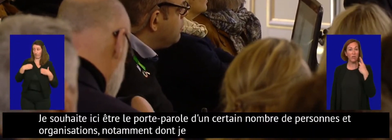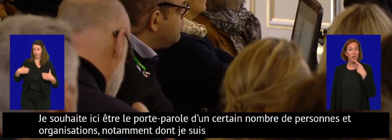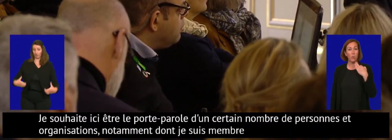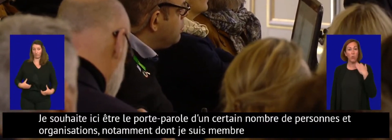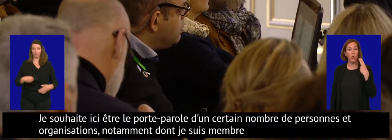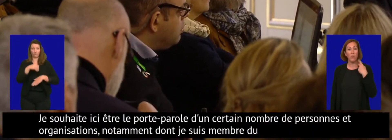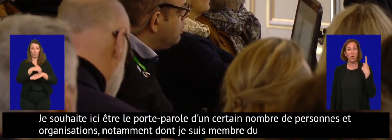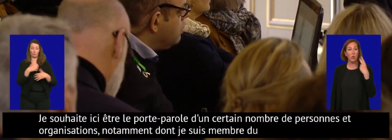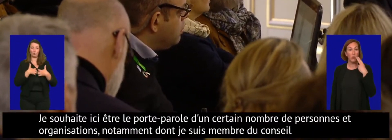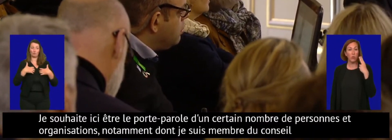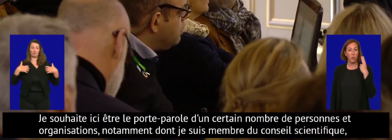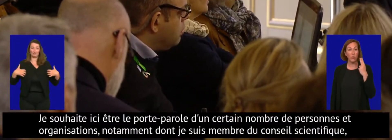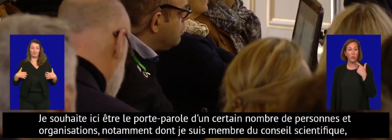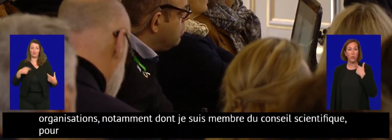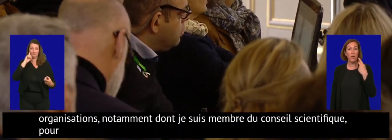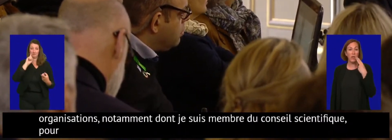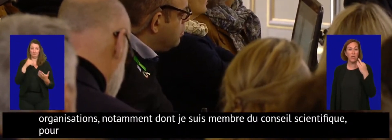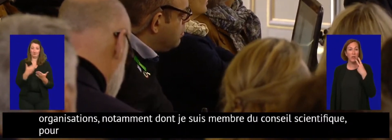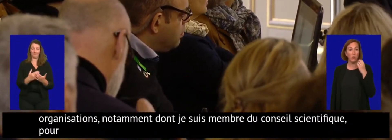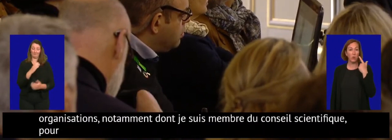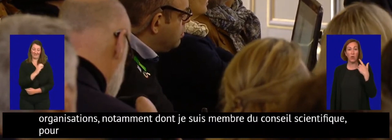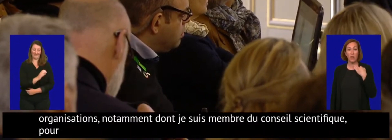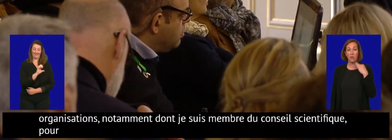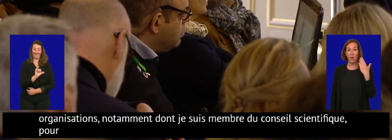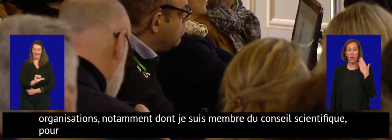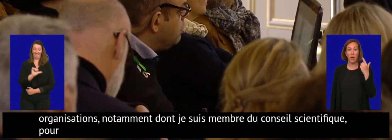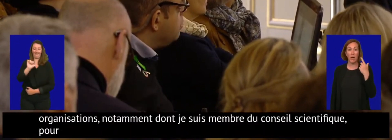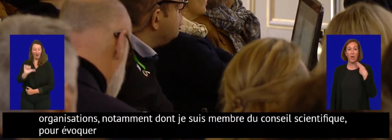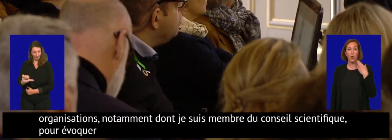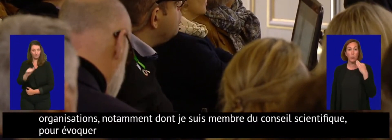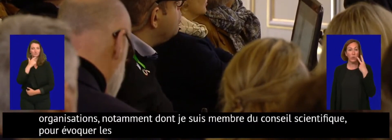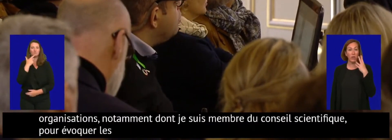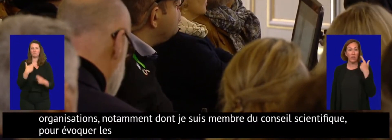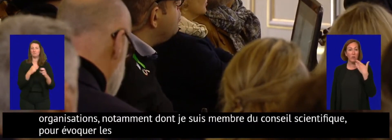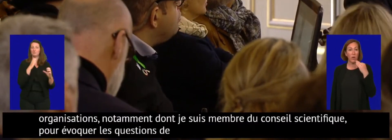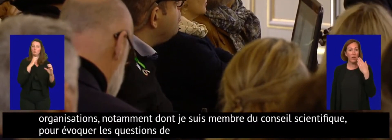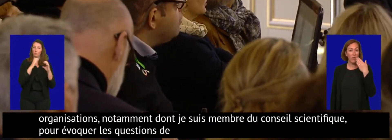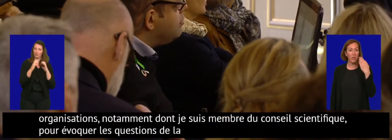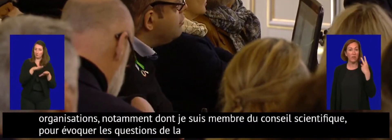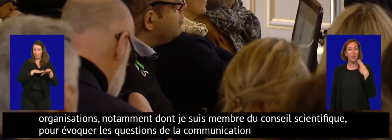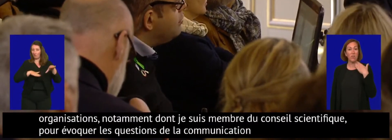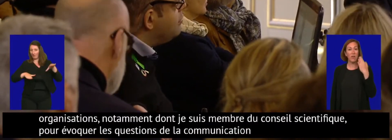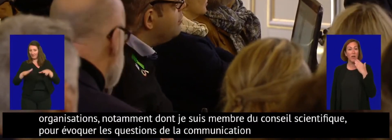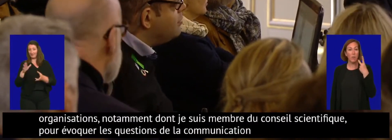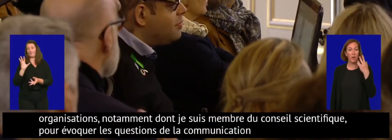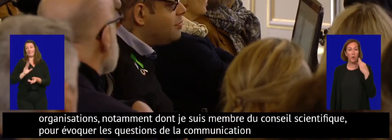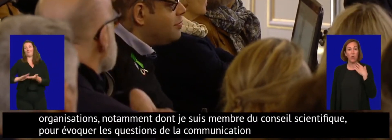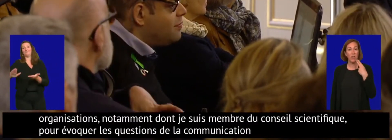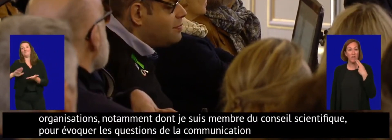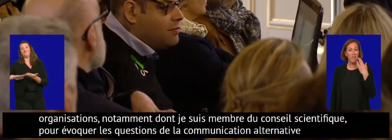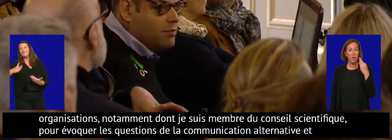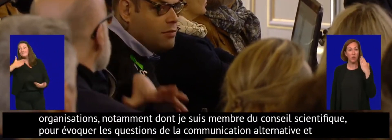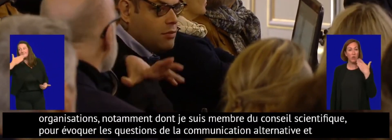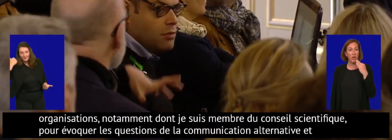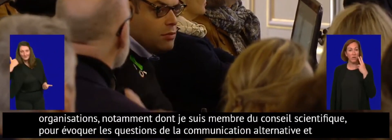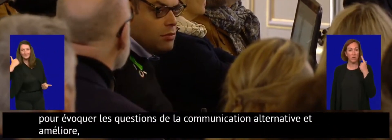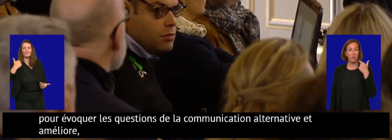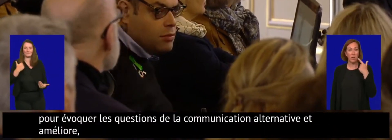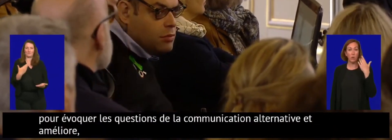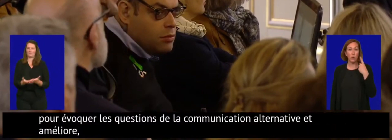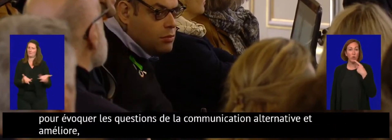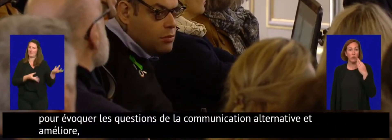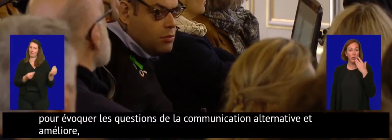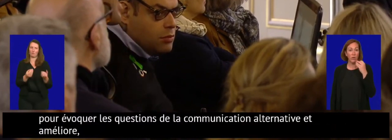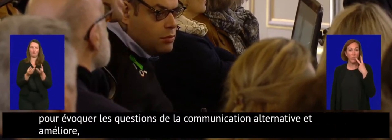vous les questions de la CAA, la communication alternative et améliorée, vecteur essentiel de l'autodétermination de beaucoup de